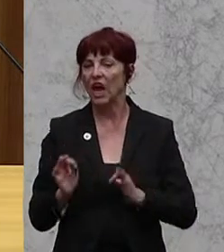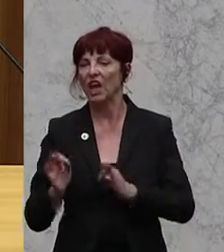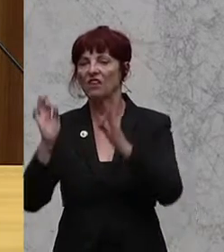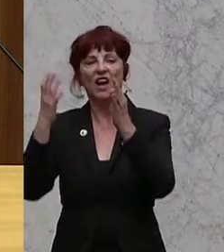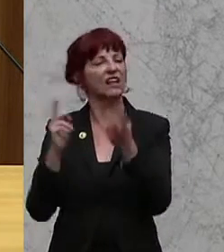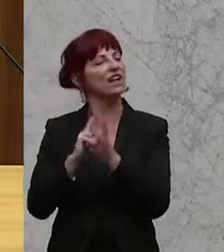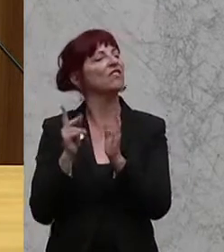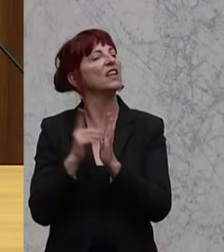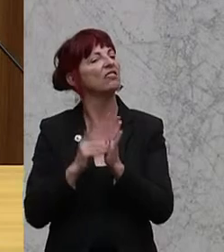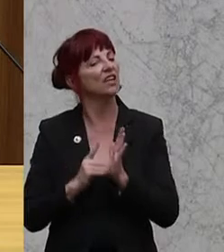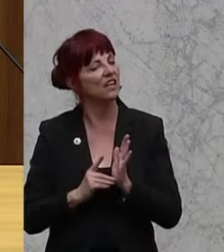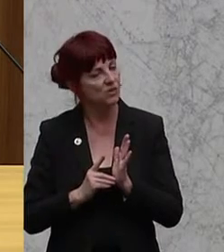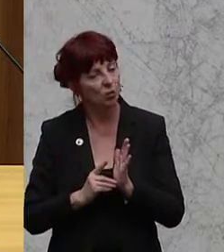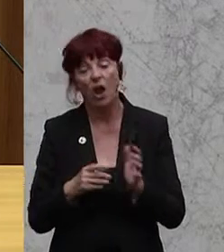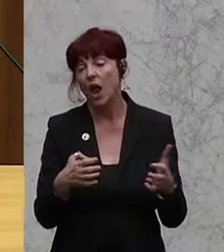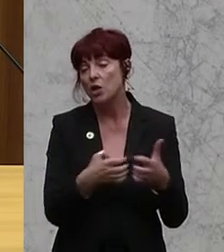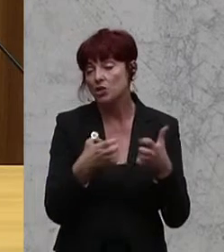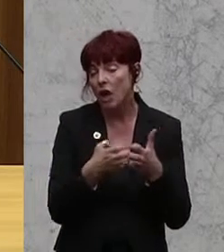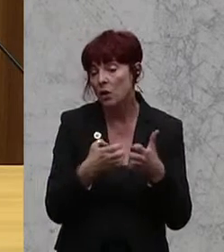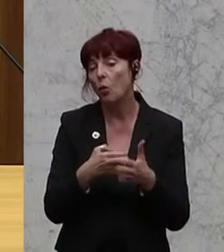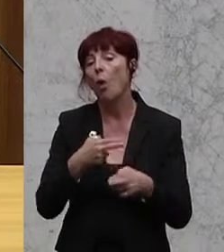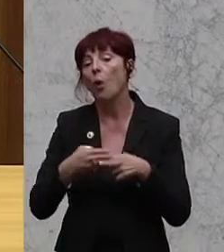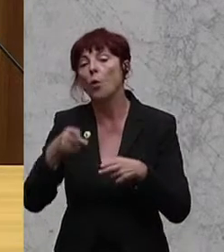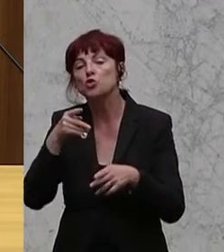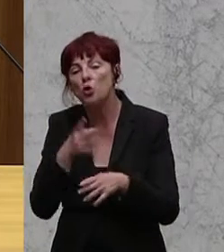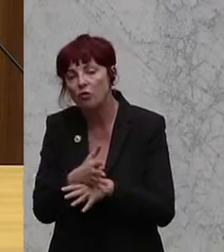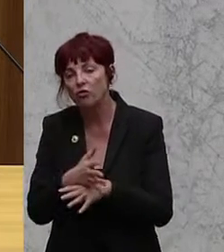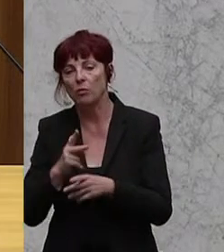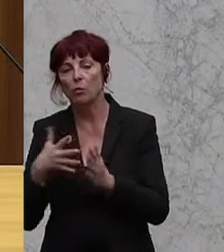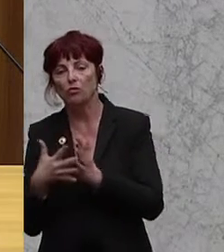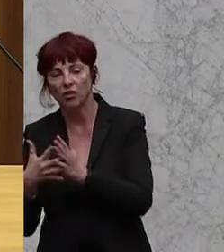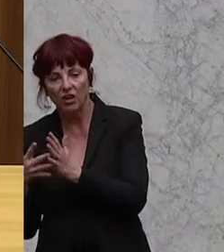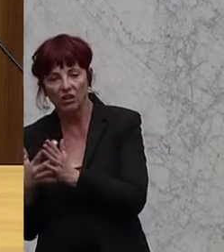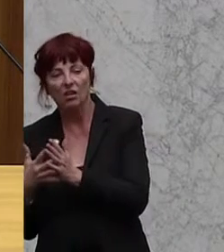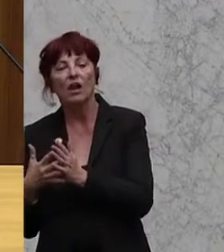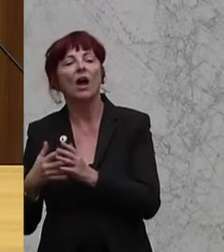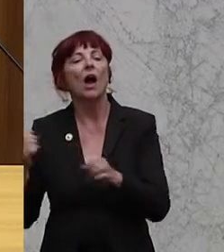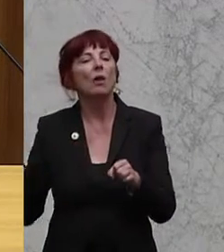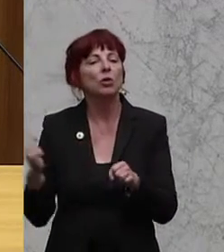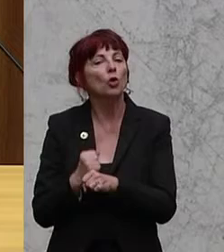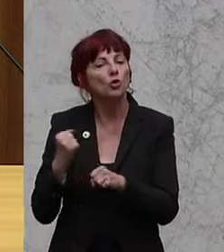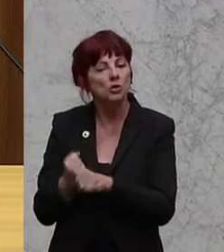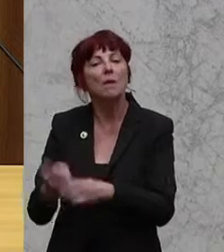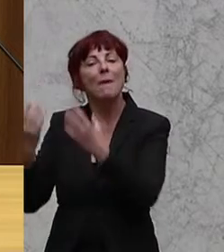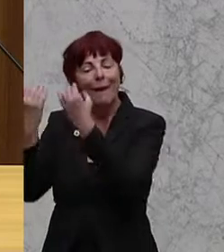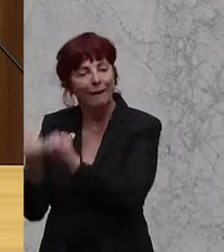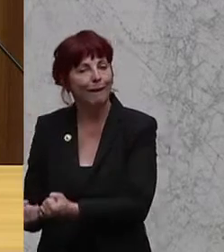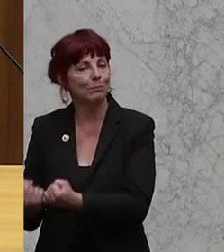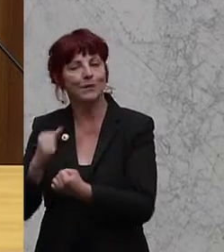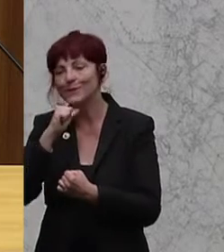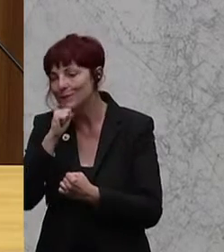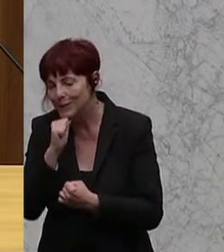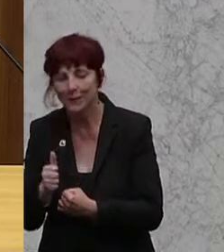Produktion, in der Herstellung, der Rohstoffe überprüfen. Was am Ende dabei herauskommt, merken wir, kann dann trotzdem keine Qualität sein. Das heißt, auch wenn die einzelnen